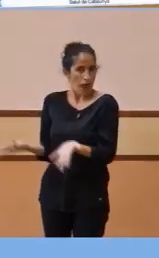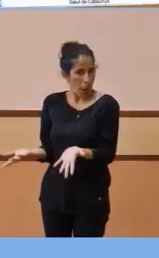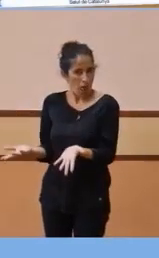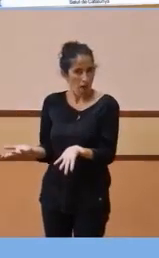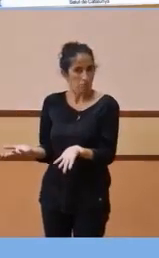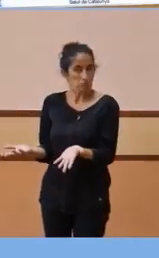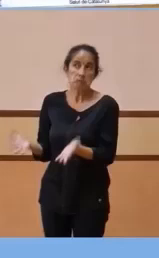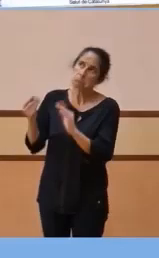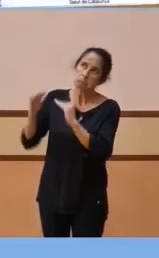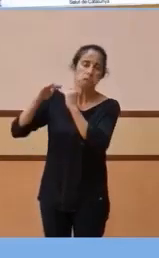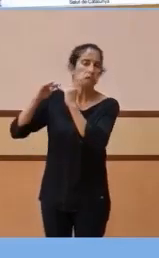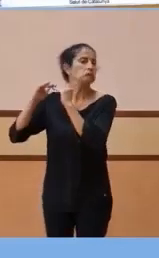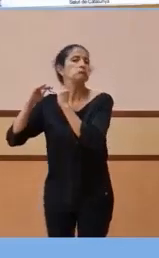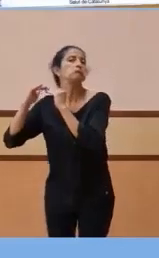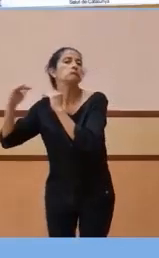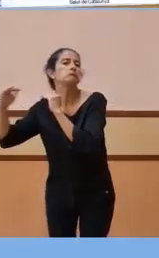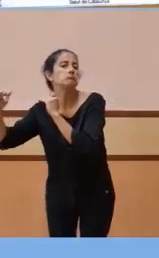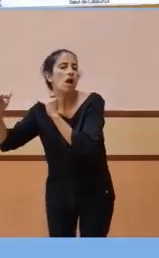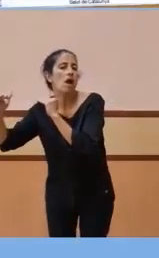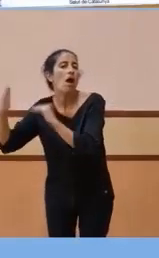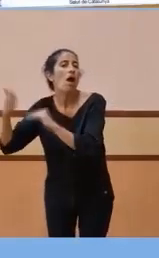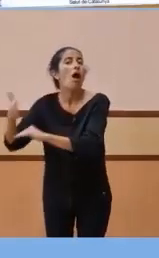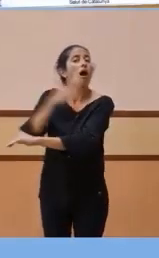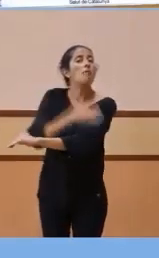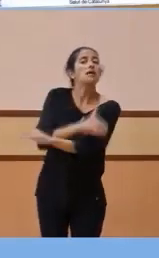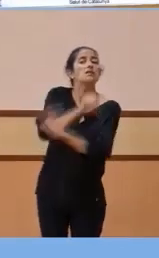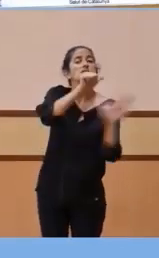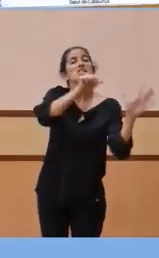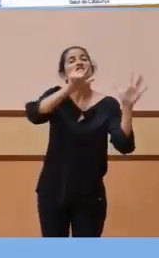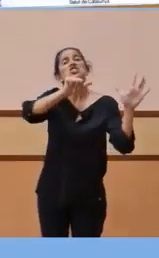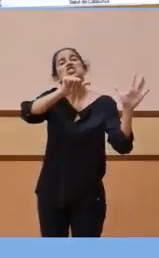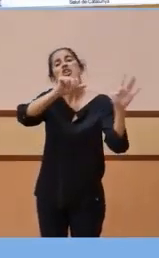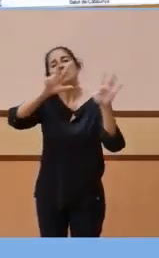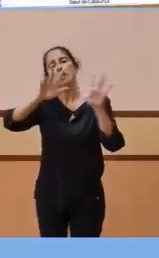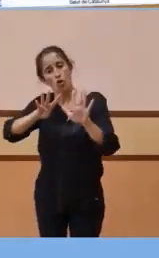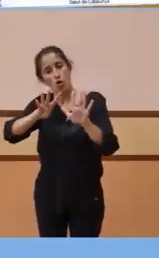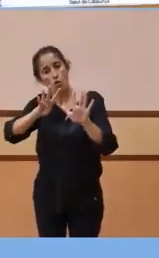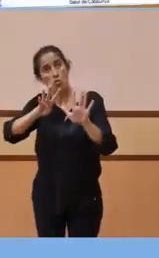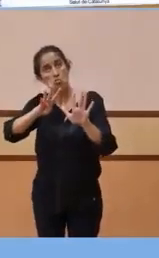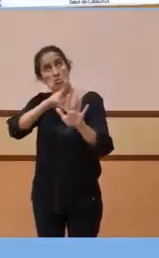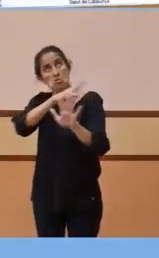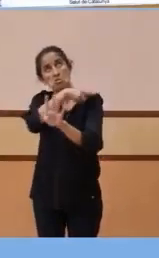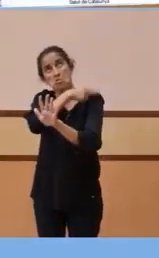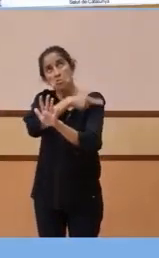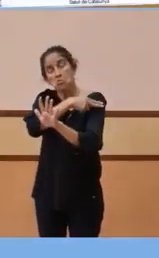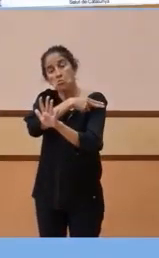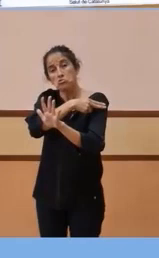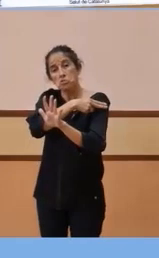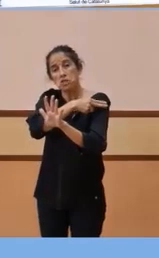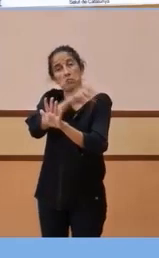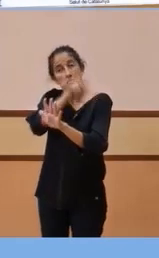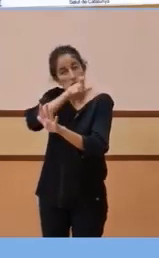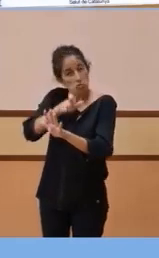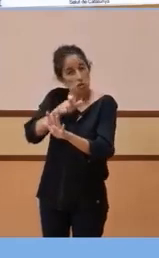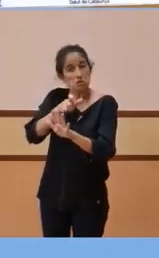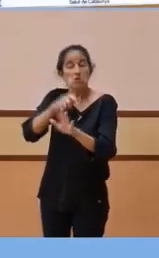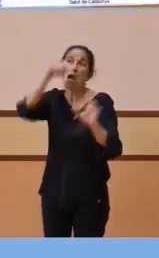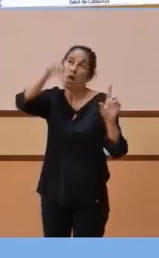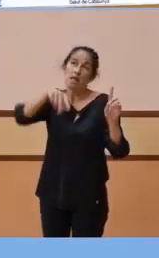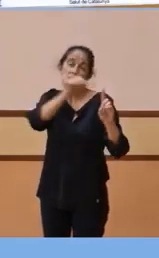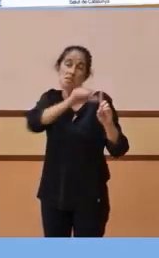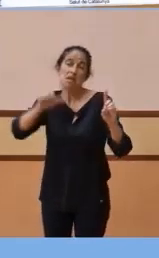estabilitzats. Veníem de 669 persones ingressades la setmana passada, aquesta setmana són